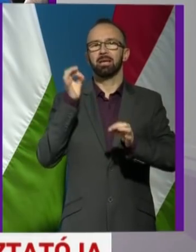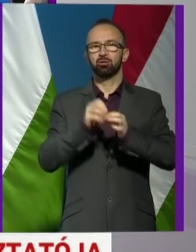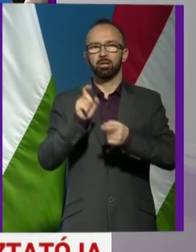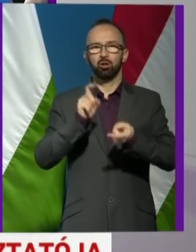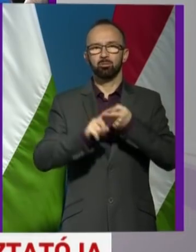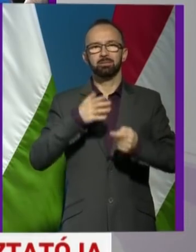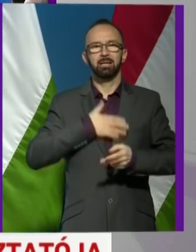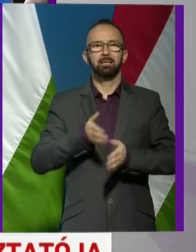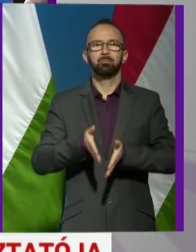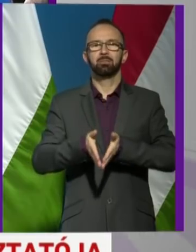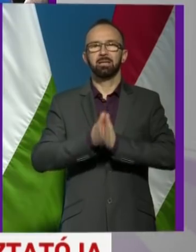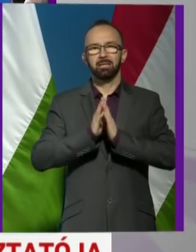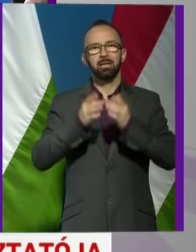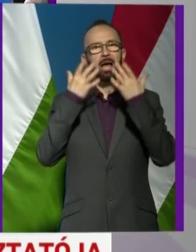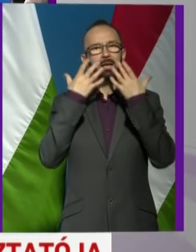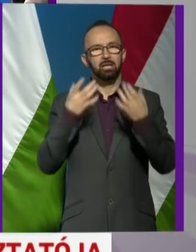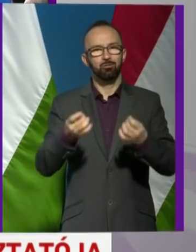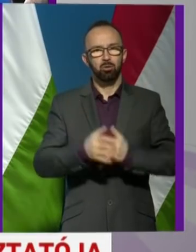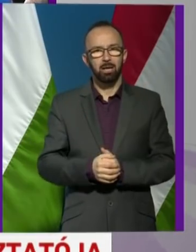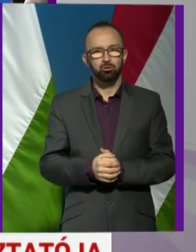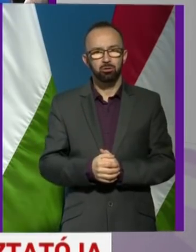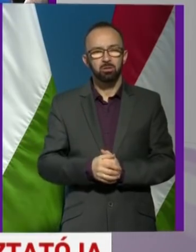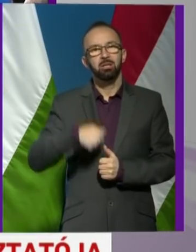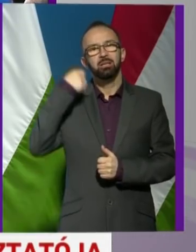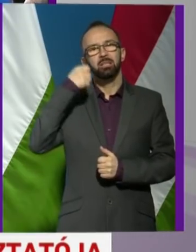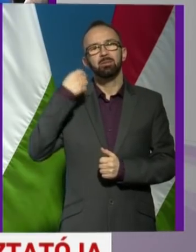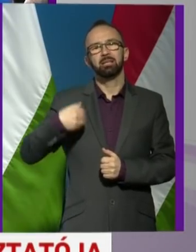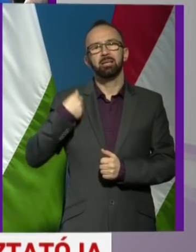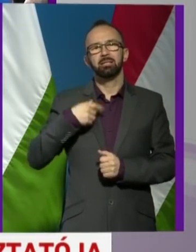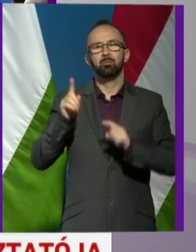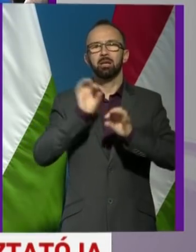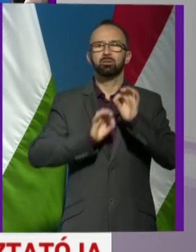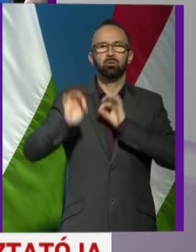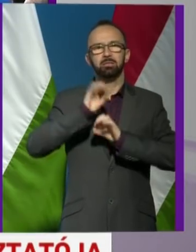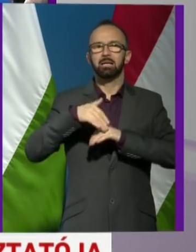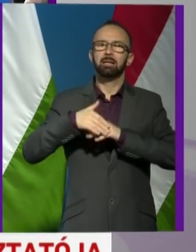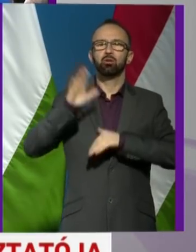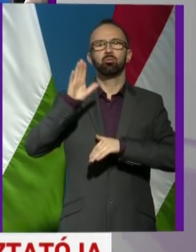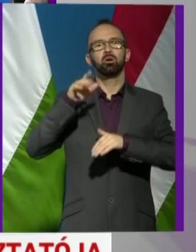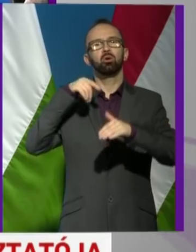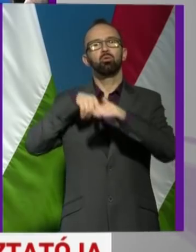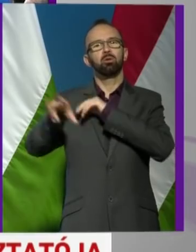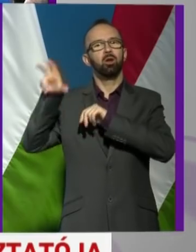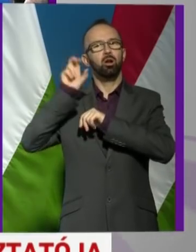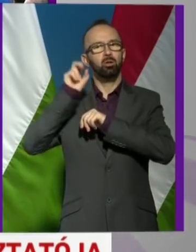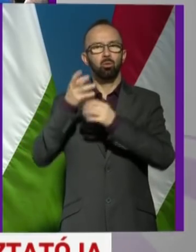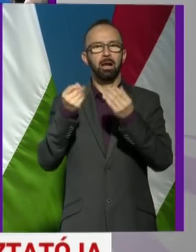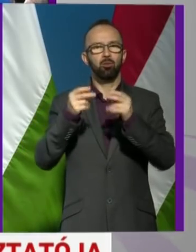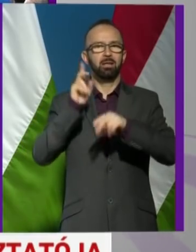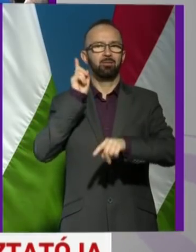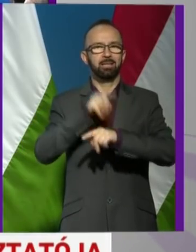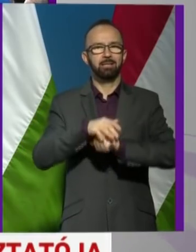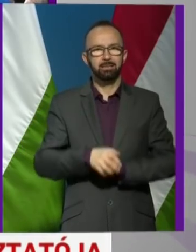kapcsolatban szeretném kérni az állásfoglalásokat. A Debreceni Egyetem talán az ország egyik legjelentősebb külföldi hallgatójállományával